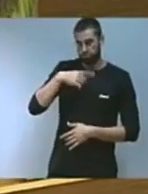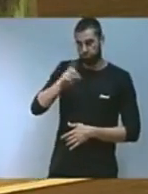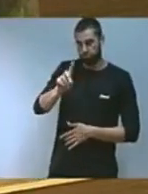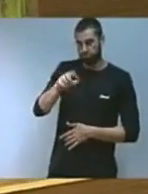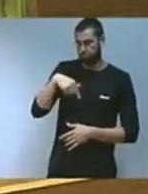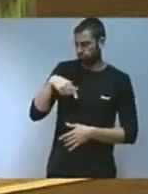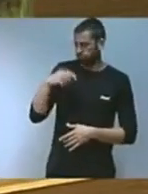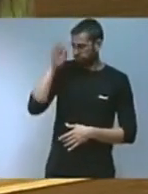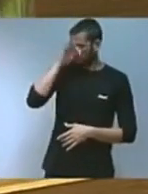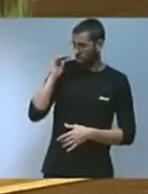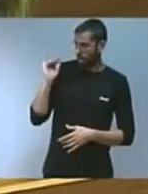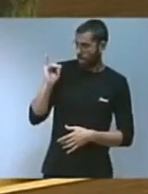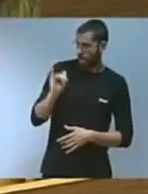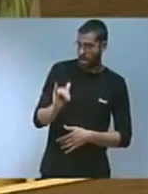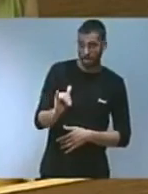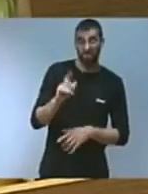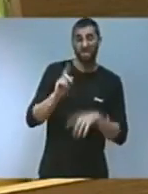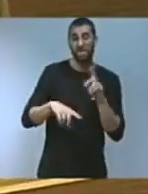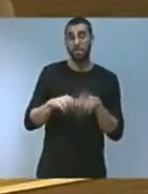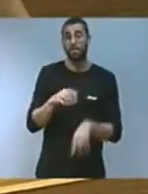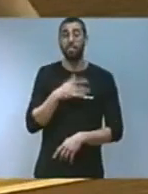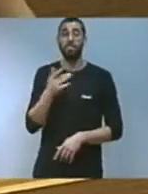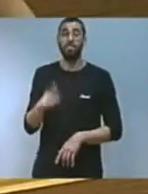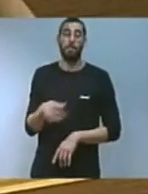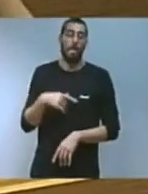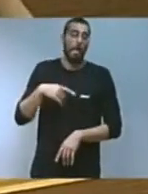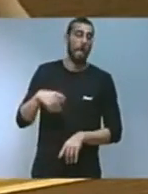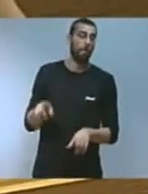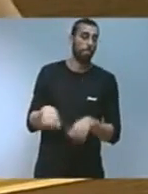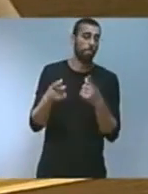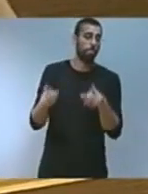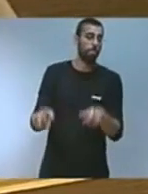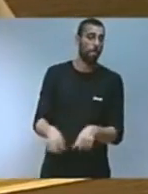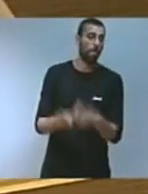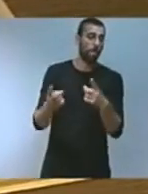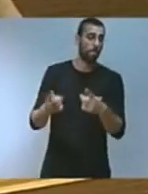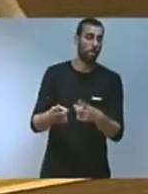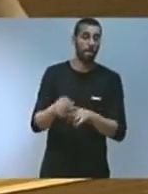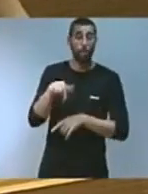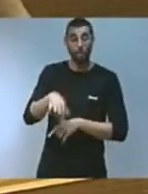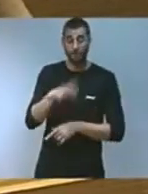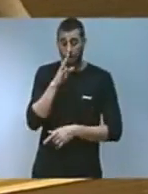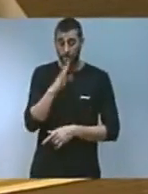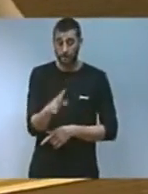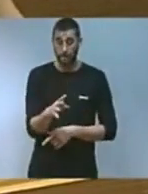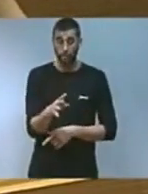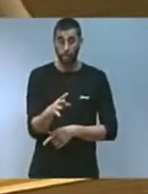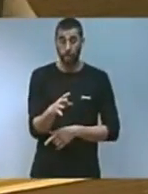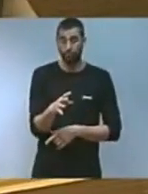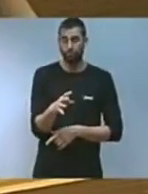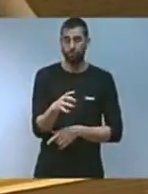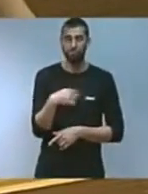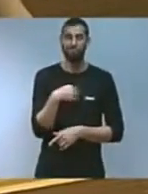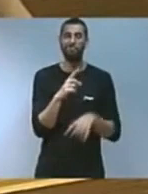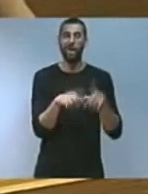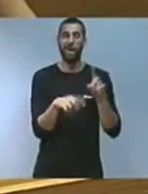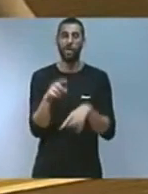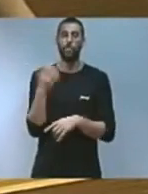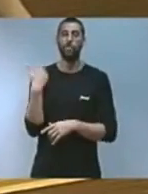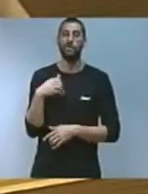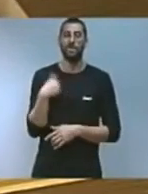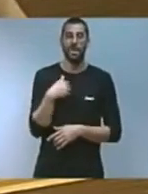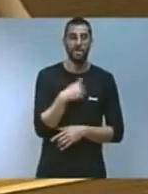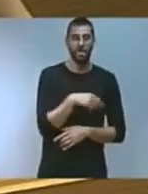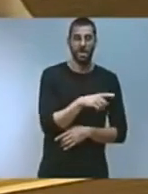vegades s'ha odiat massa. Ni a projectar científicament aquesta legislatura, perquè això ja ho fan magistralment els que, per cert,